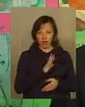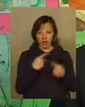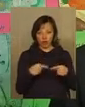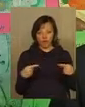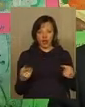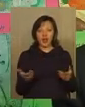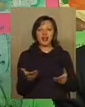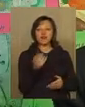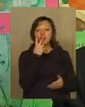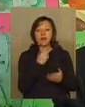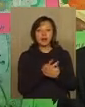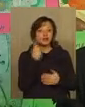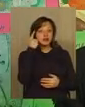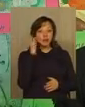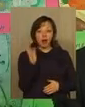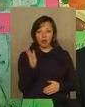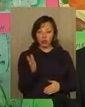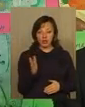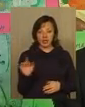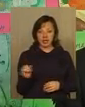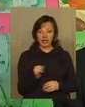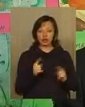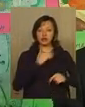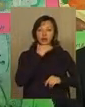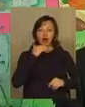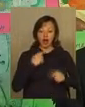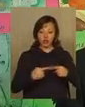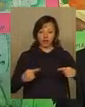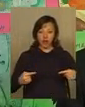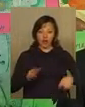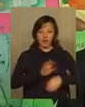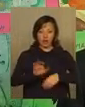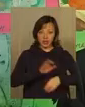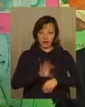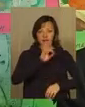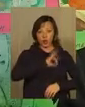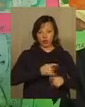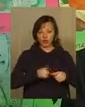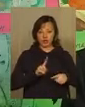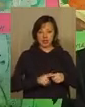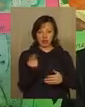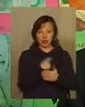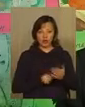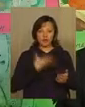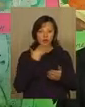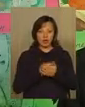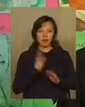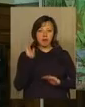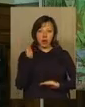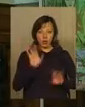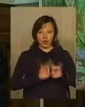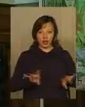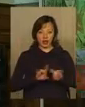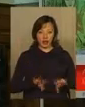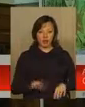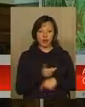товари, які вони бачать майбутнє. І дуже багато товаровиробників використовують ці роботи в своїй майбутній рекламі.